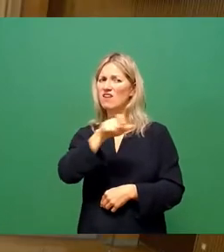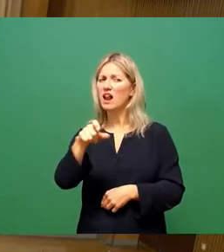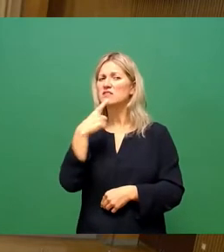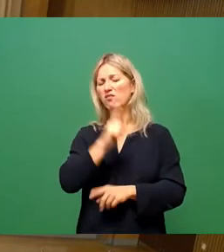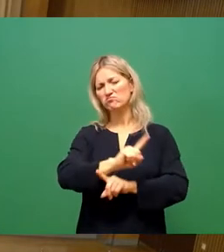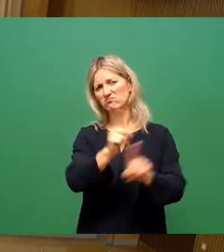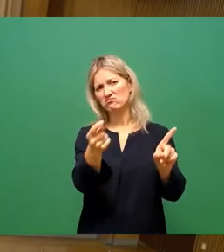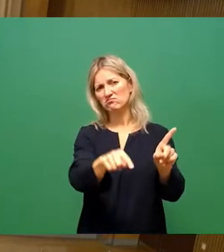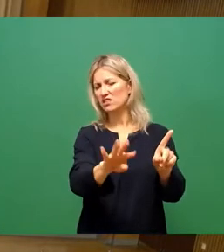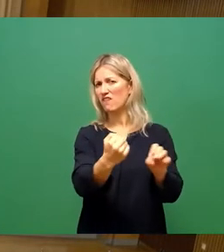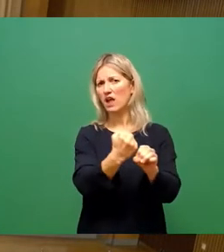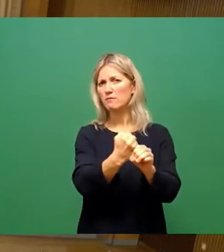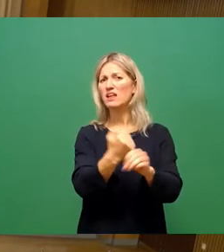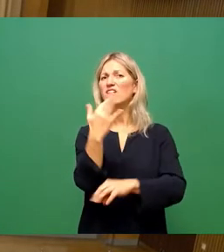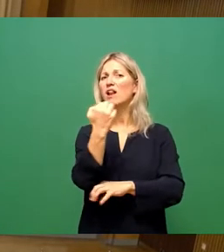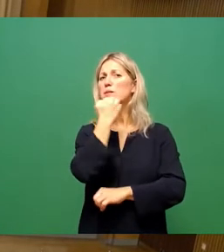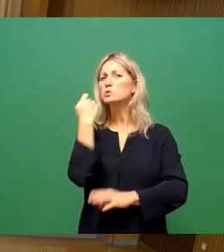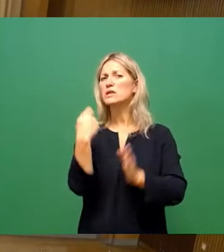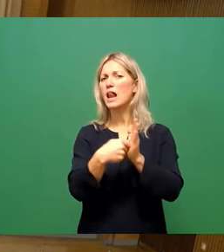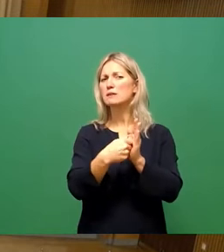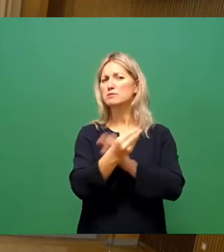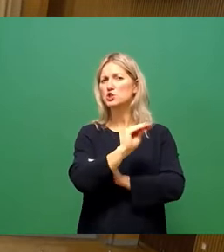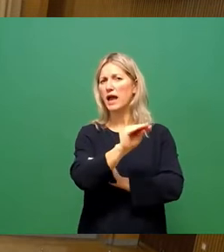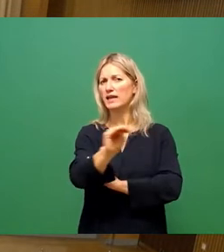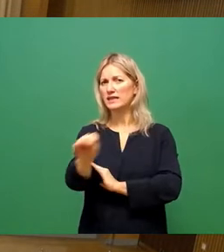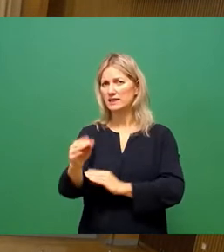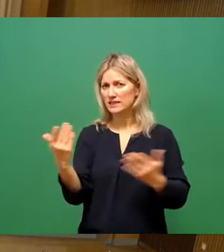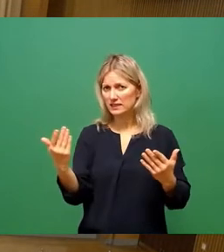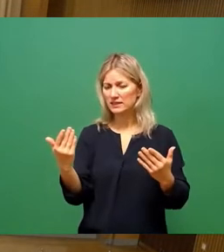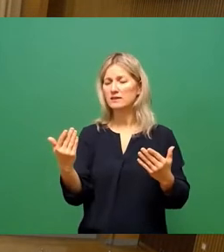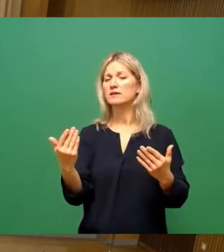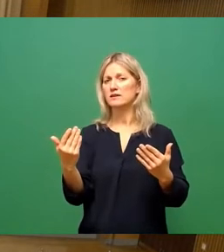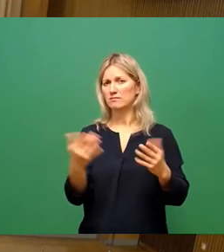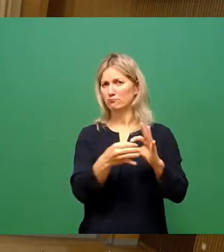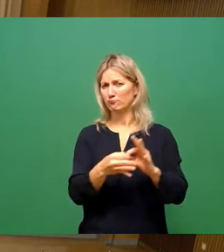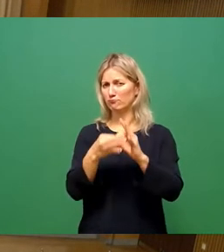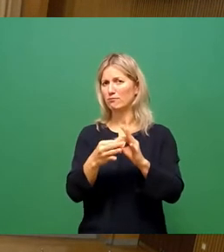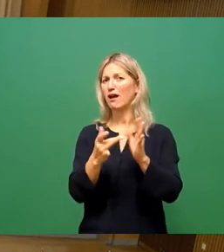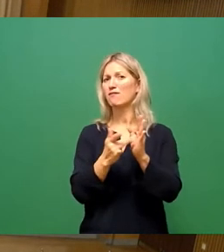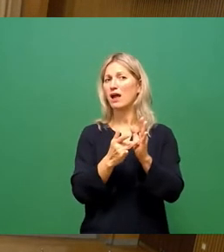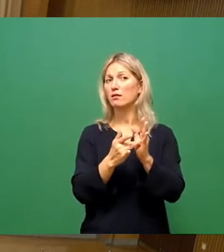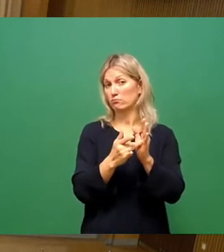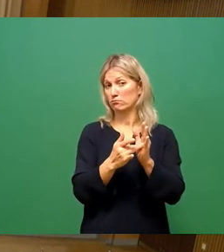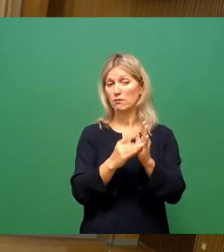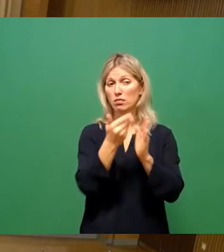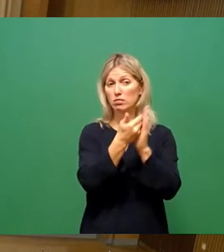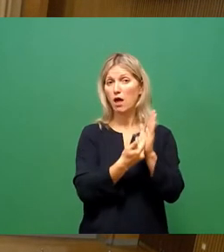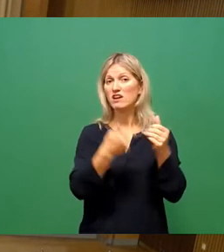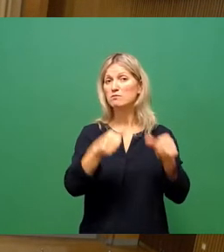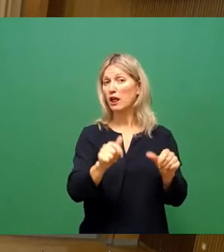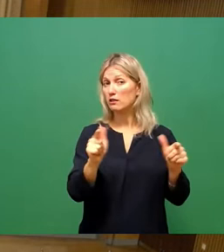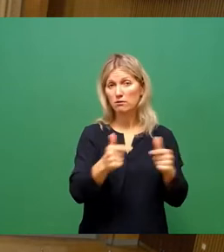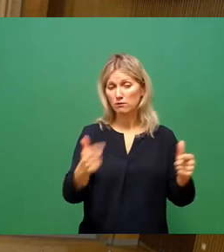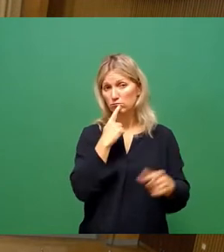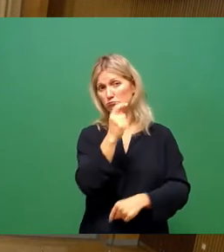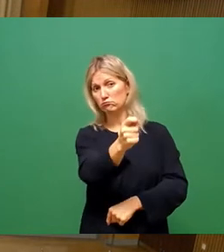Wie viele Bußgeldbescheibe wurden 2022 in Dresden im Zusammenhang mit der Nachweispflicht? Und